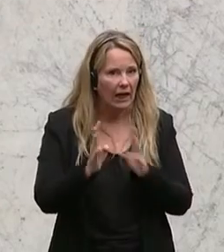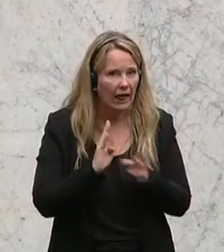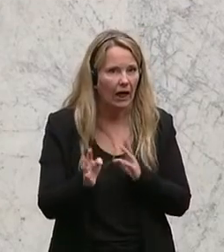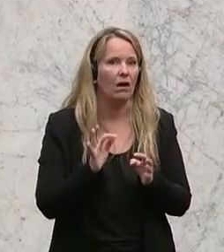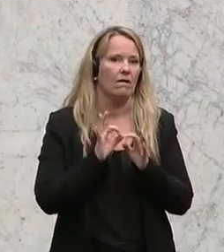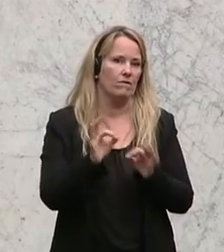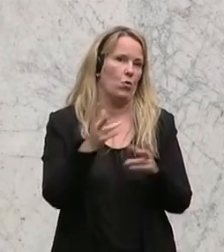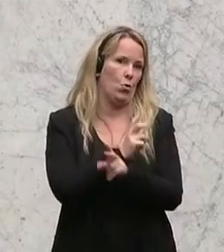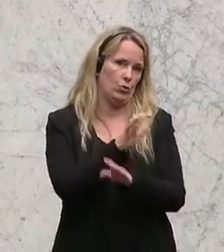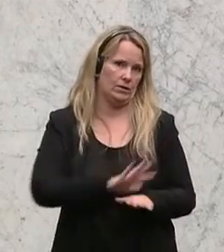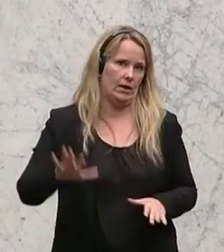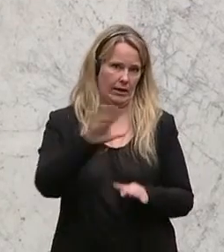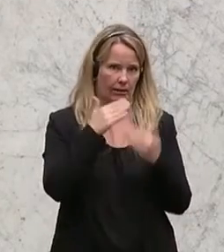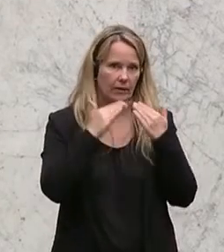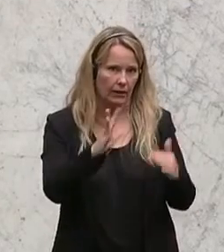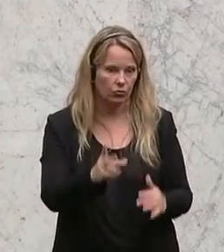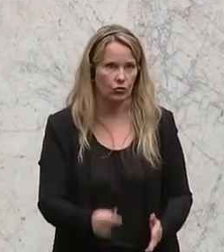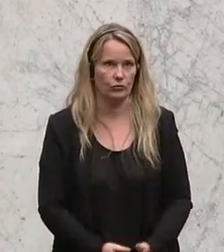und für die Republik. Dankeschön.